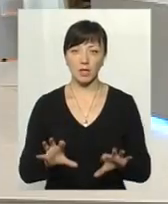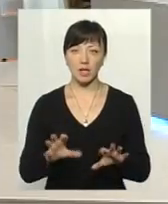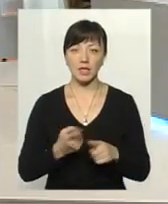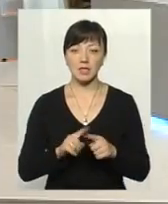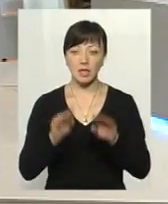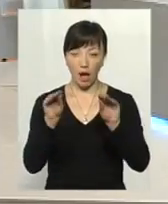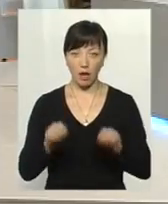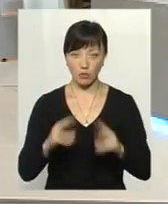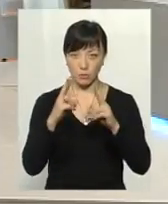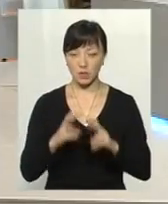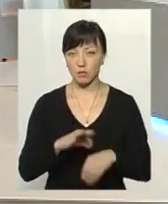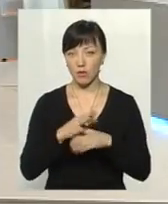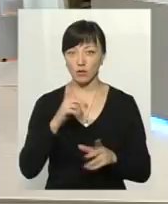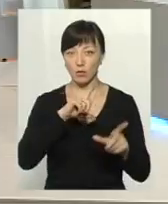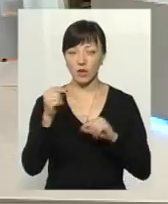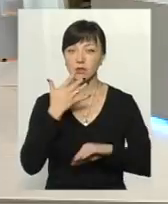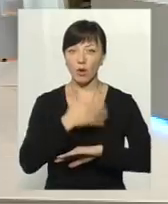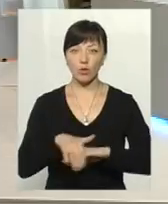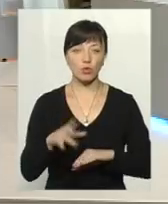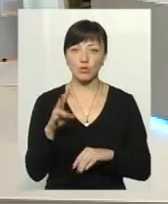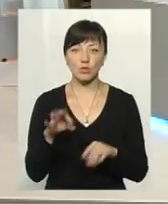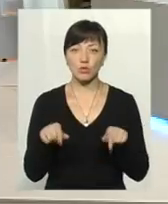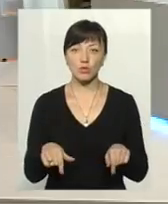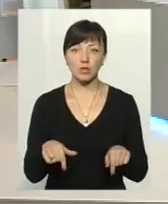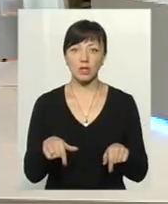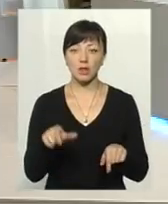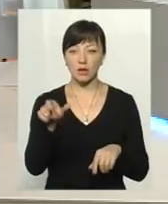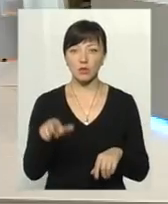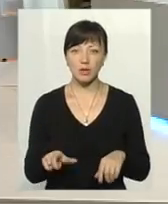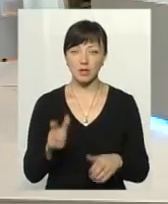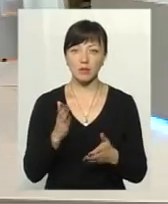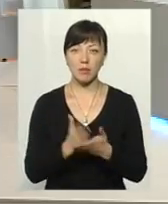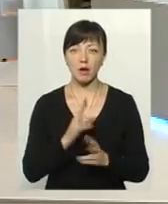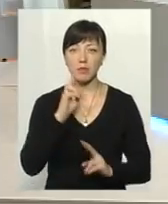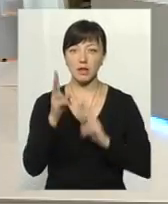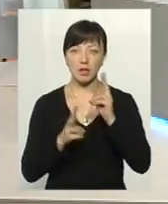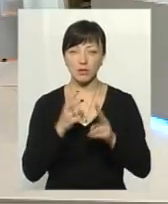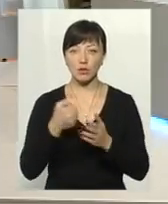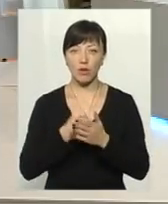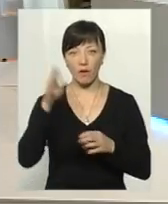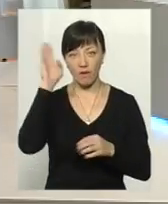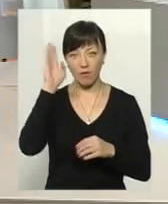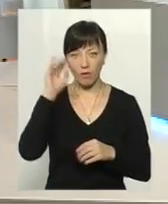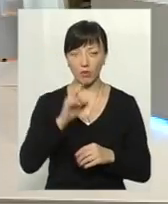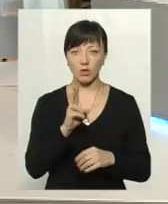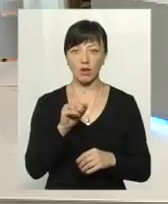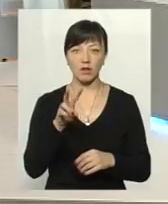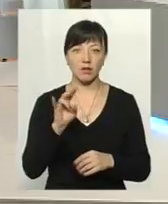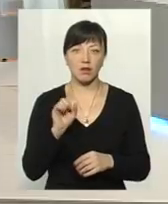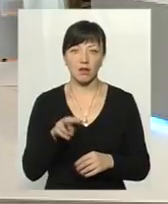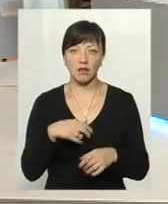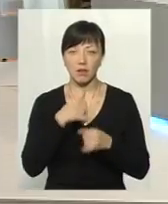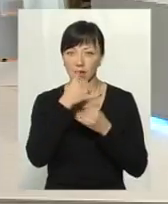Обстеження проводиться, якщо десь поїхав із-за кордону. Тут телеглядач саме має претензії і питання до водоканалу. Я тут